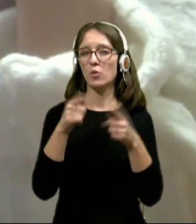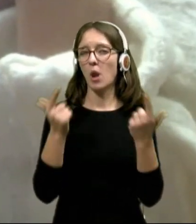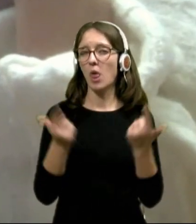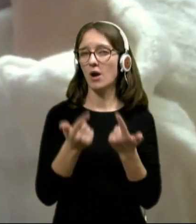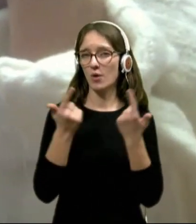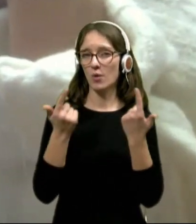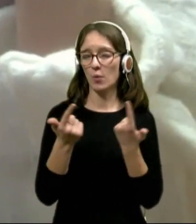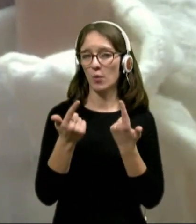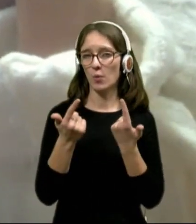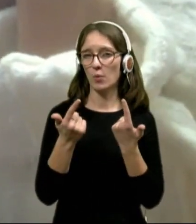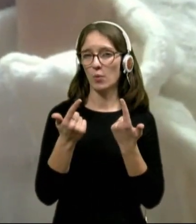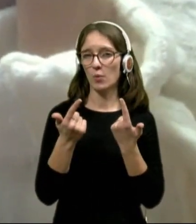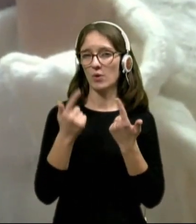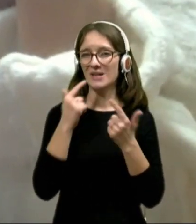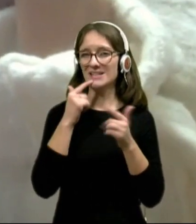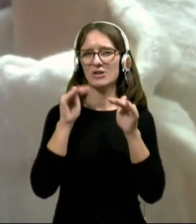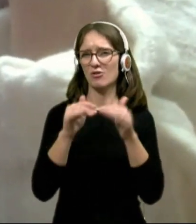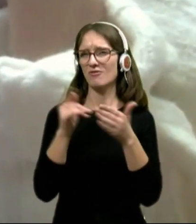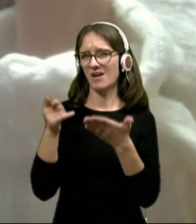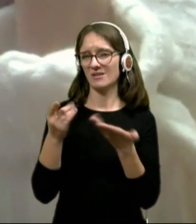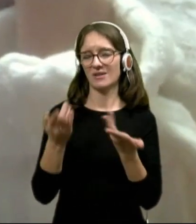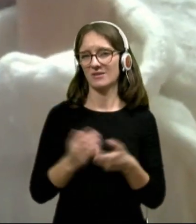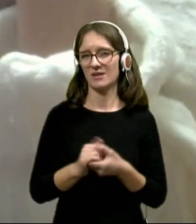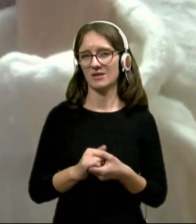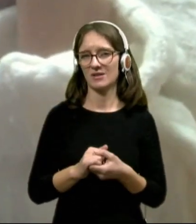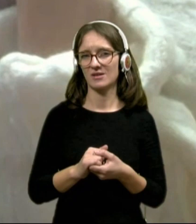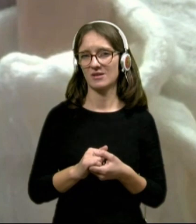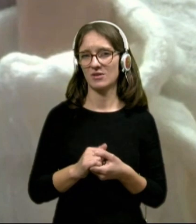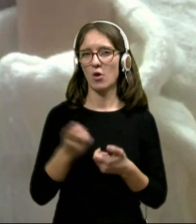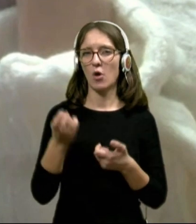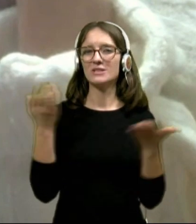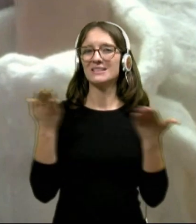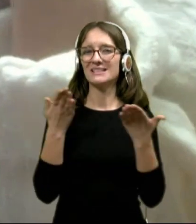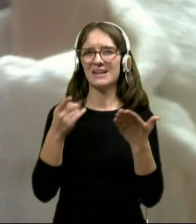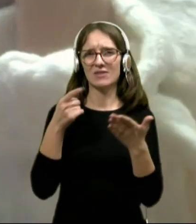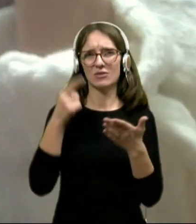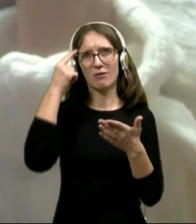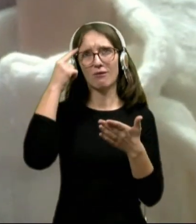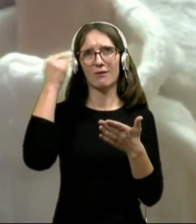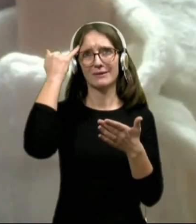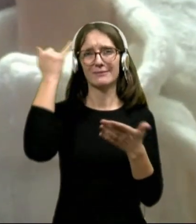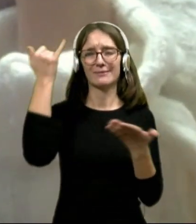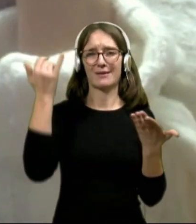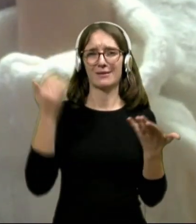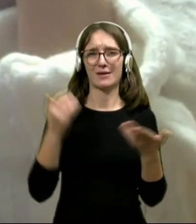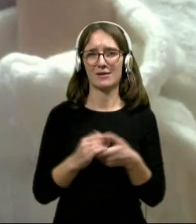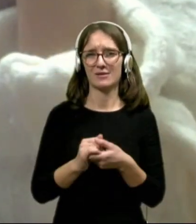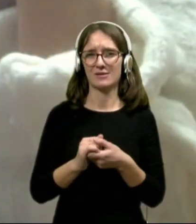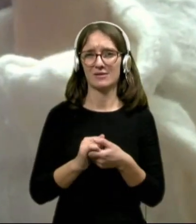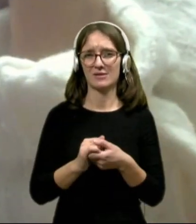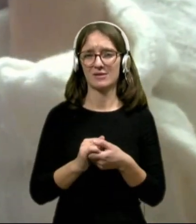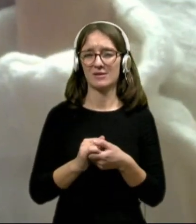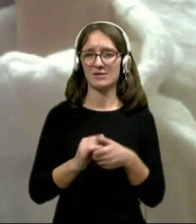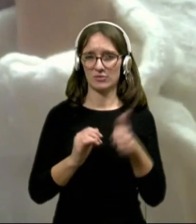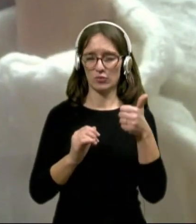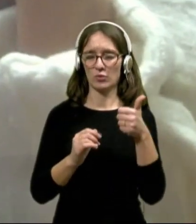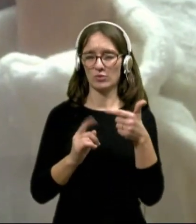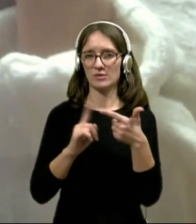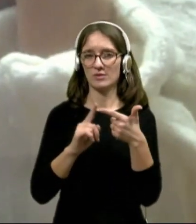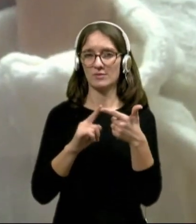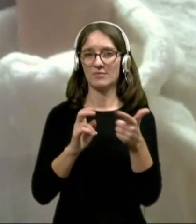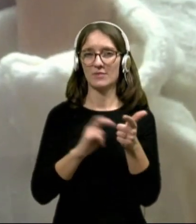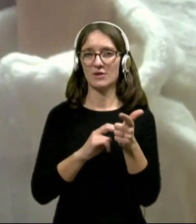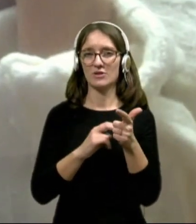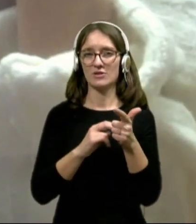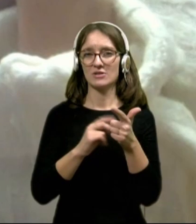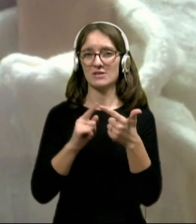zagovarjate. Mislim, bod, kje vam je to padlo na pamet? To daj prej to, potem pa vam